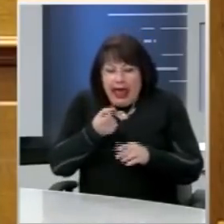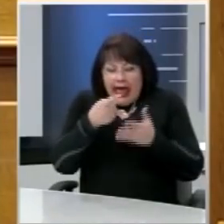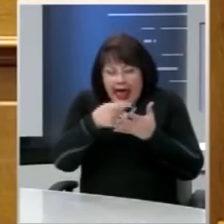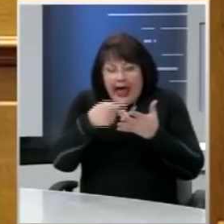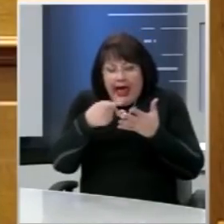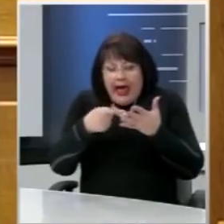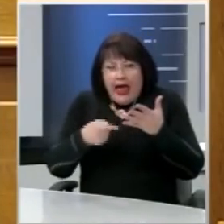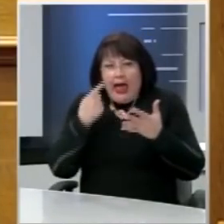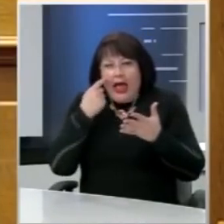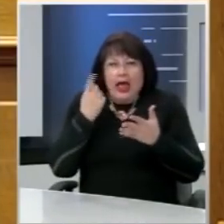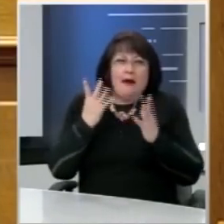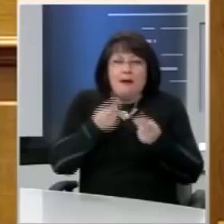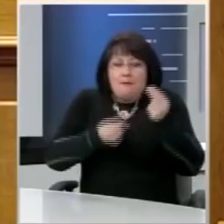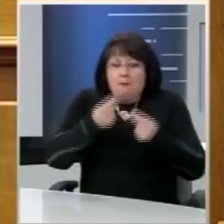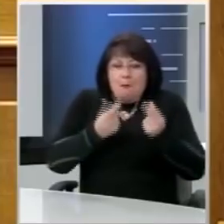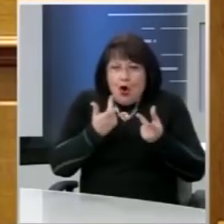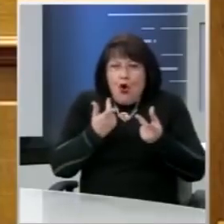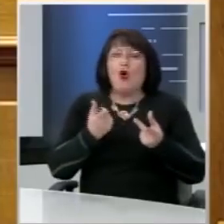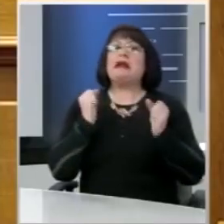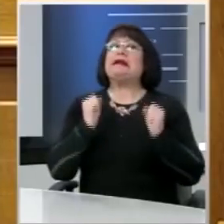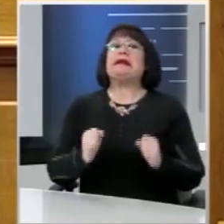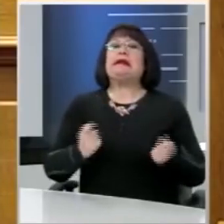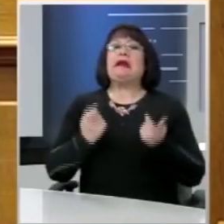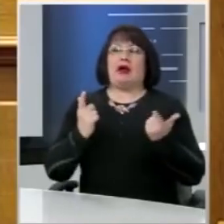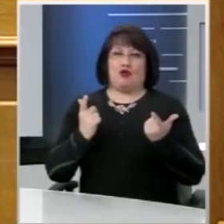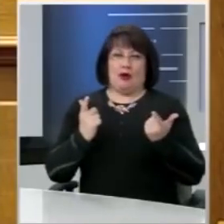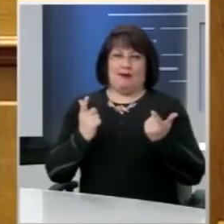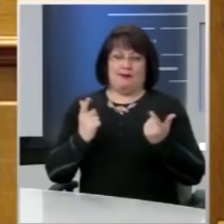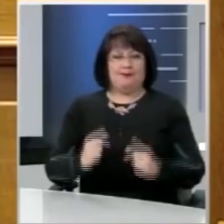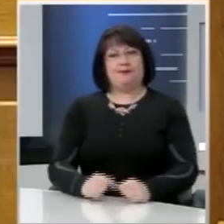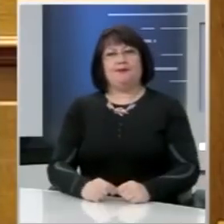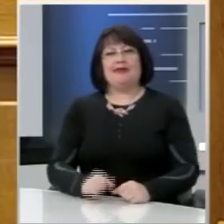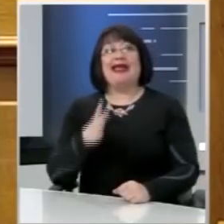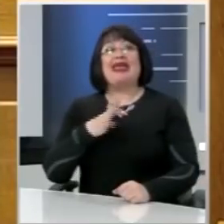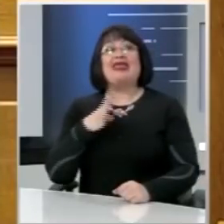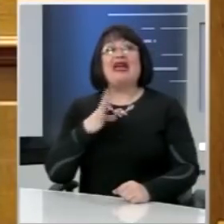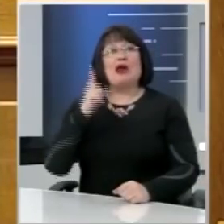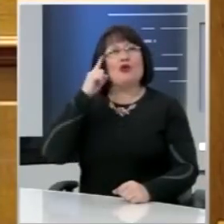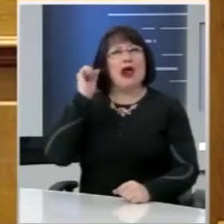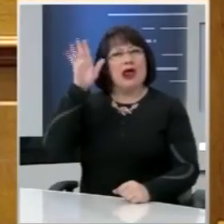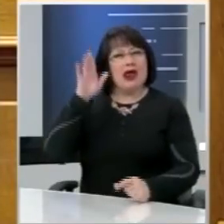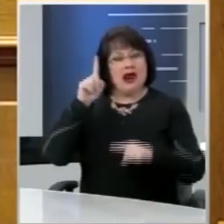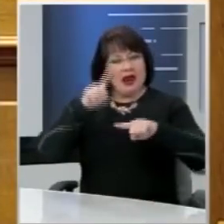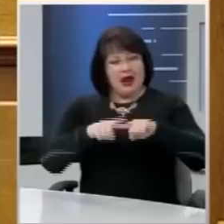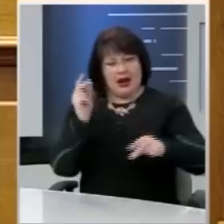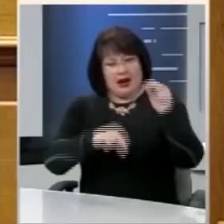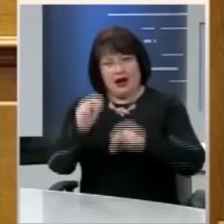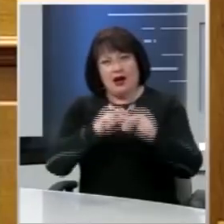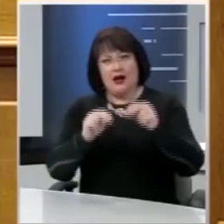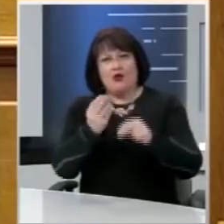καθορίσουν τη στάση τους. Και είτε επεδίωκαν με αφορμή την ψήφο των αποδείμων μια τεχνητή